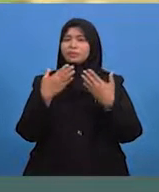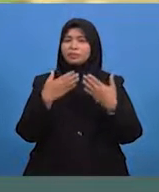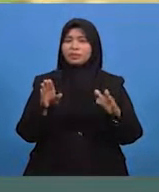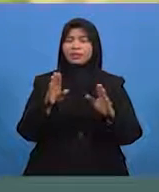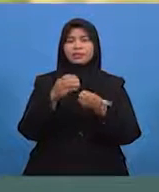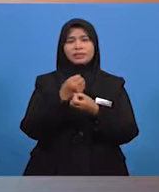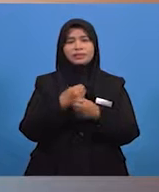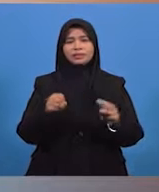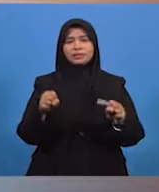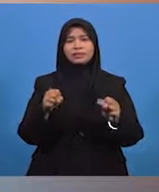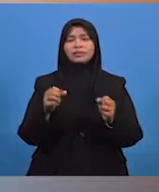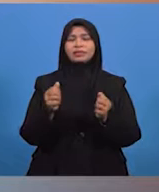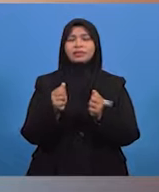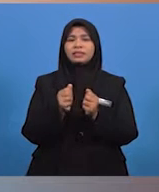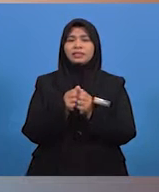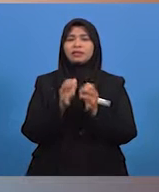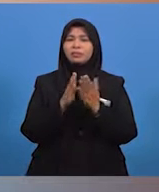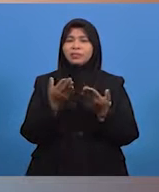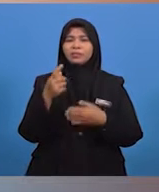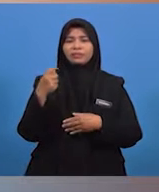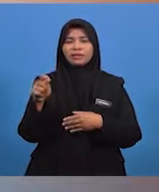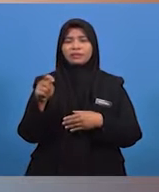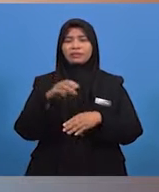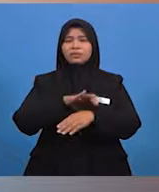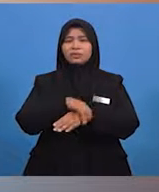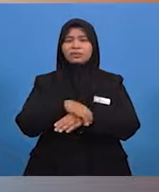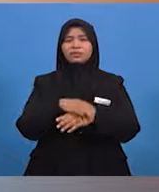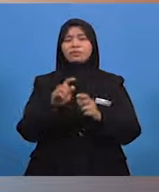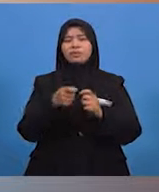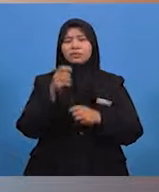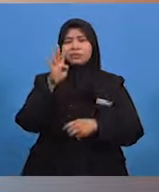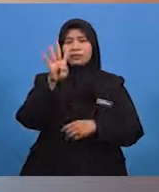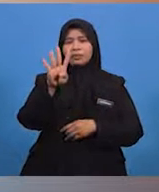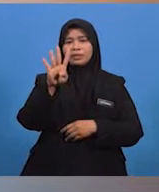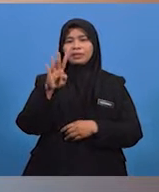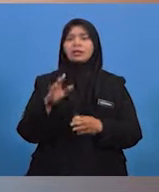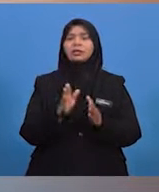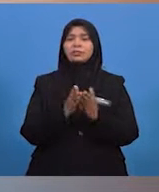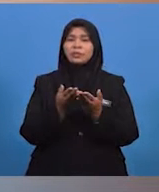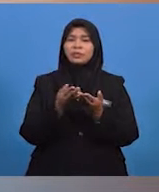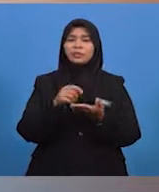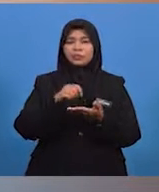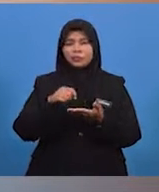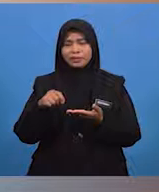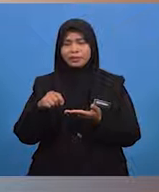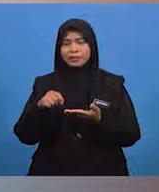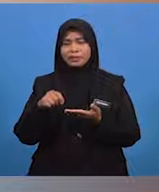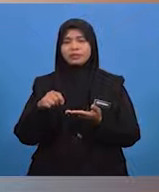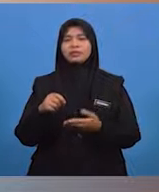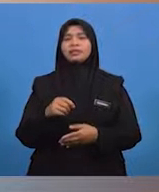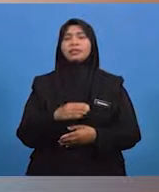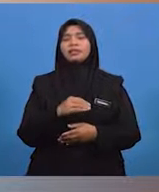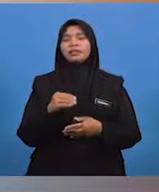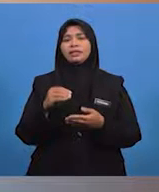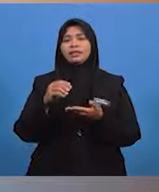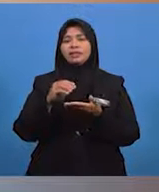bersedia dengan Buku Teks Geografi tingkatan 4, buku catatan dan alat